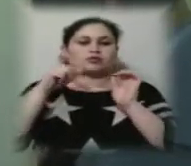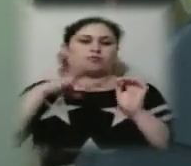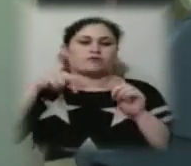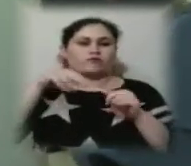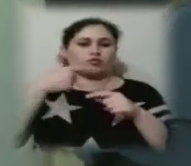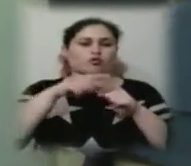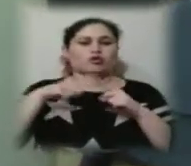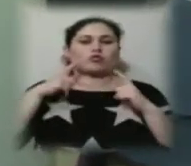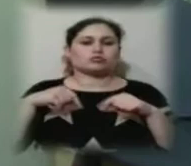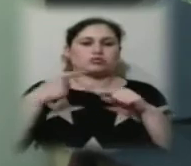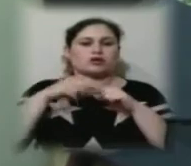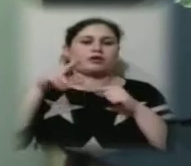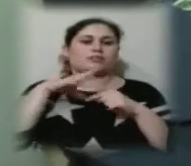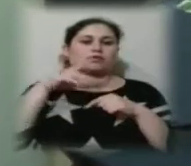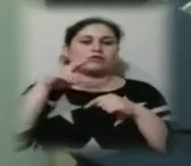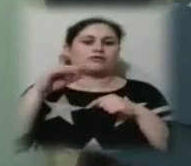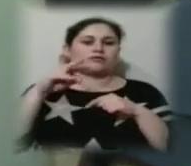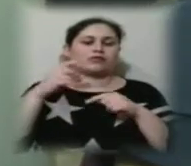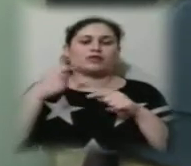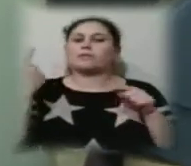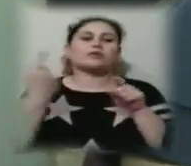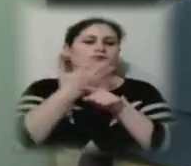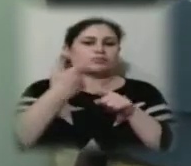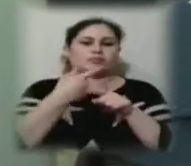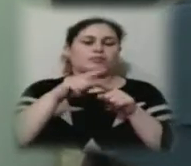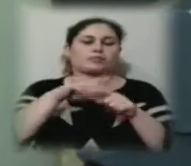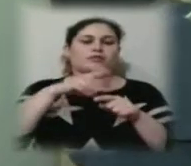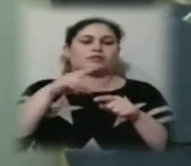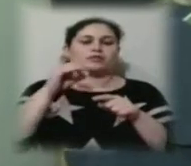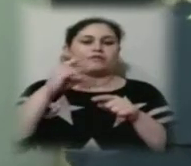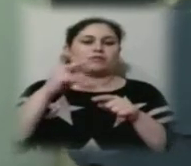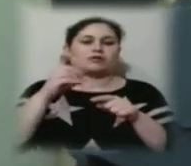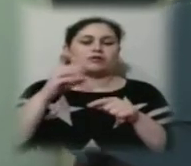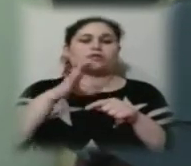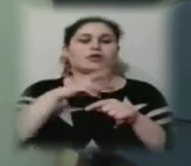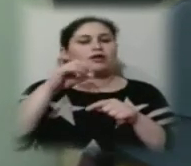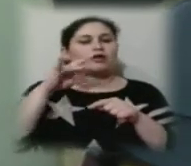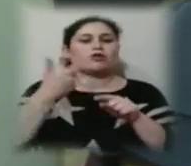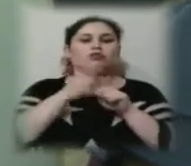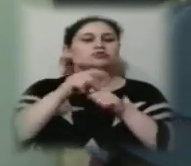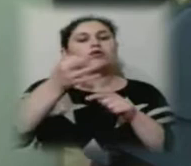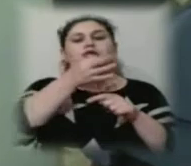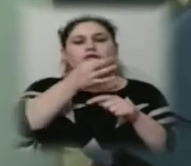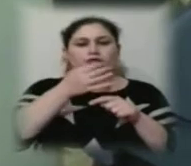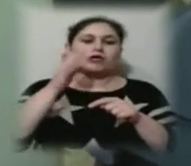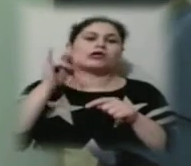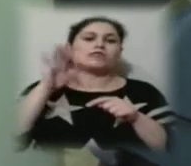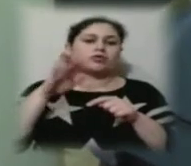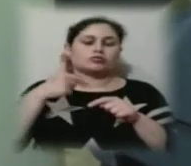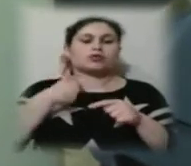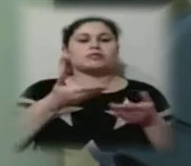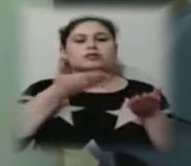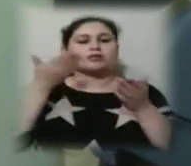дефілювали. Це перше було у нас таке дефілє. Лєрі сподобалося. І потім нас запросили на